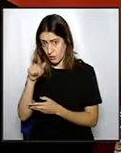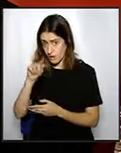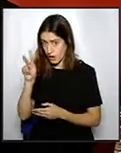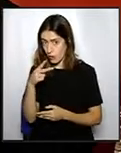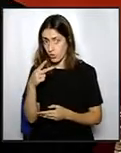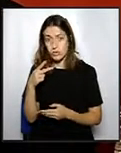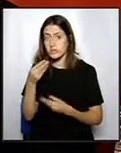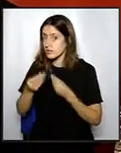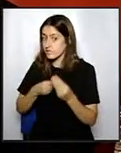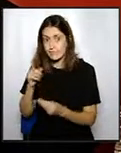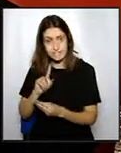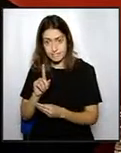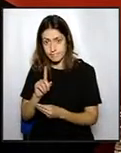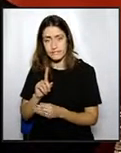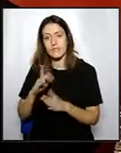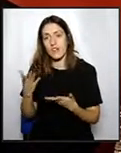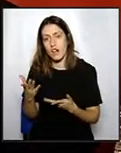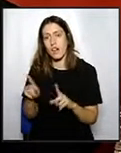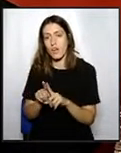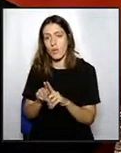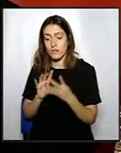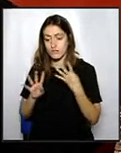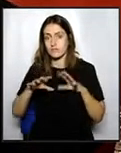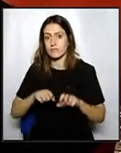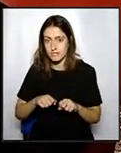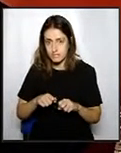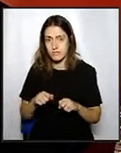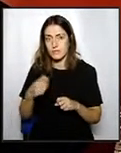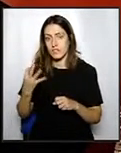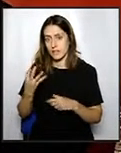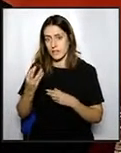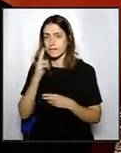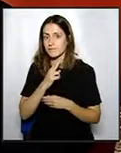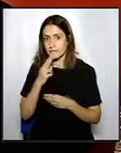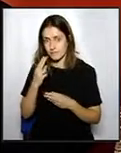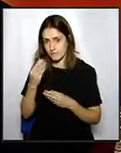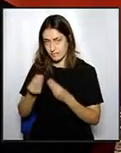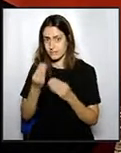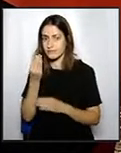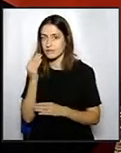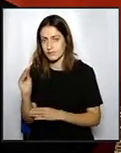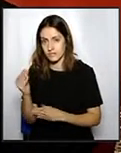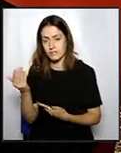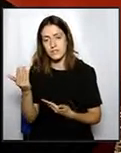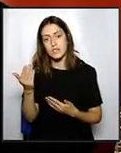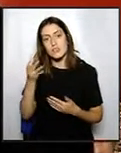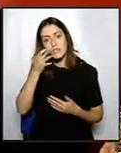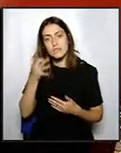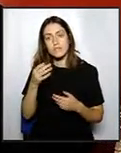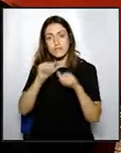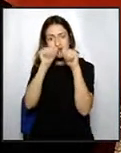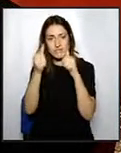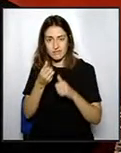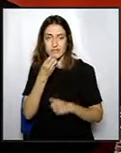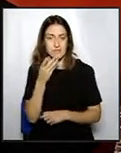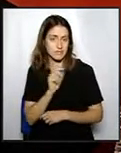i hem hagut d'assumir la responsabilitat a aquest nou consistori. Hem de dir que les coses, possiblement, no són de la manera